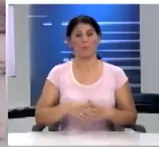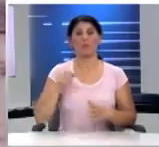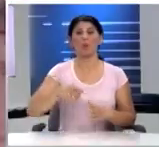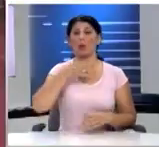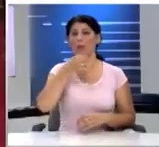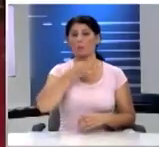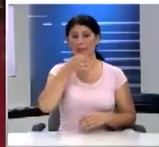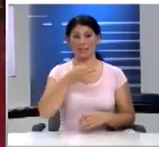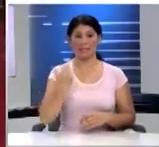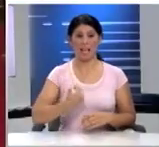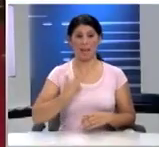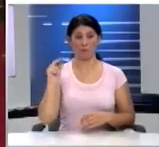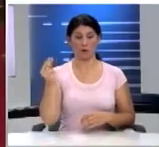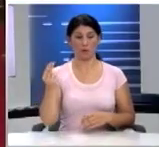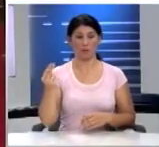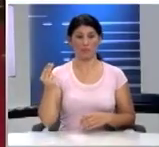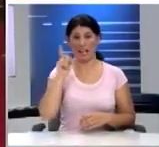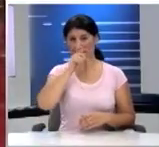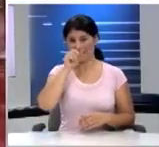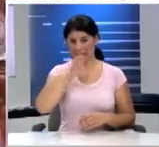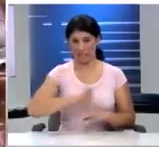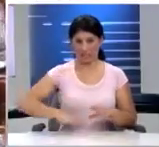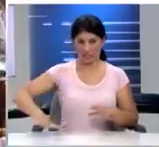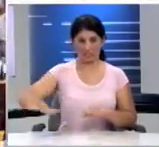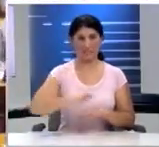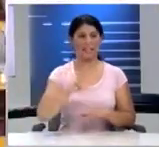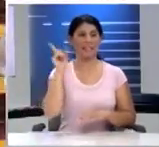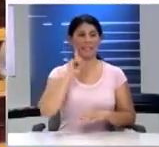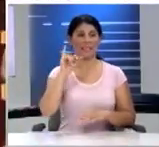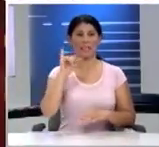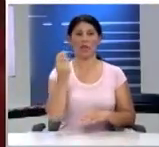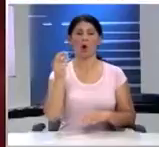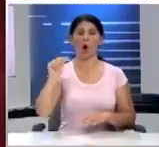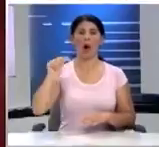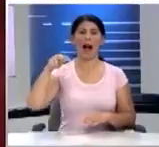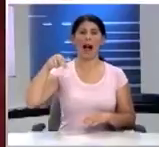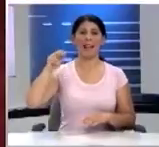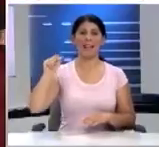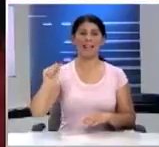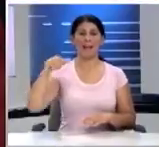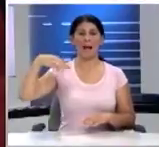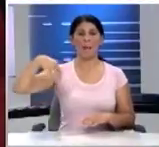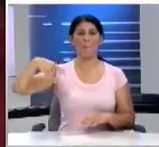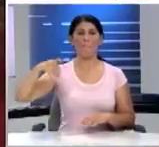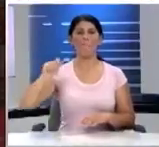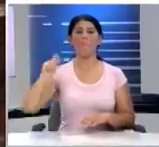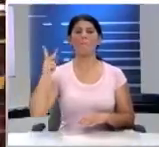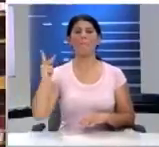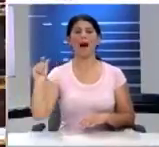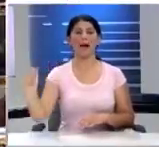το λόγο έχει η έφηβος βουλευτής Αττικής κυρία Ιωάννα Μπάκα Αγορήτρια